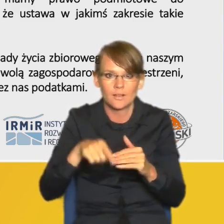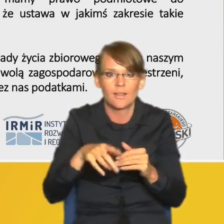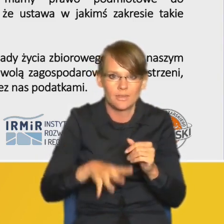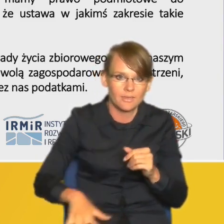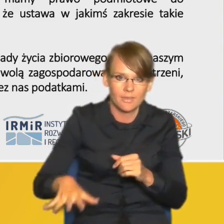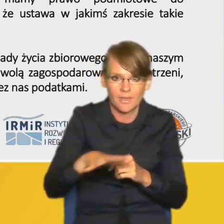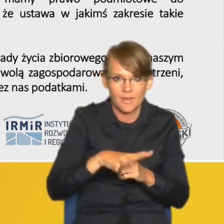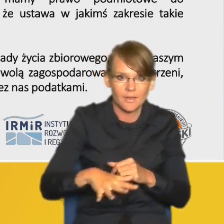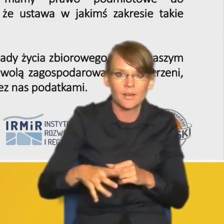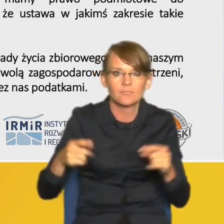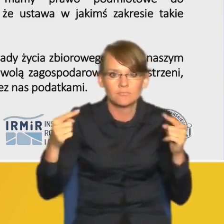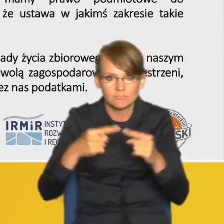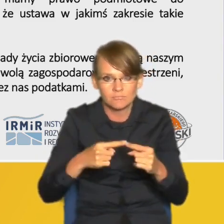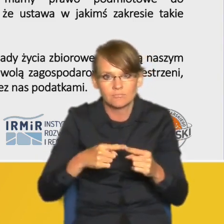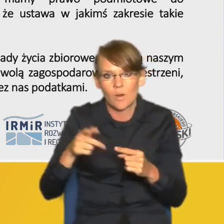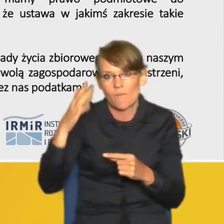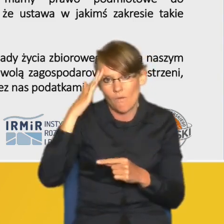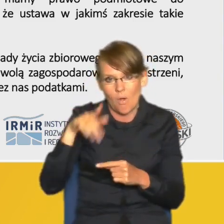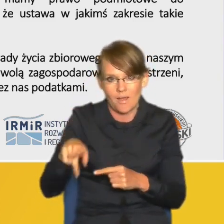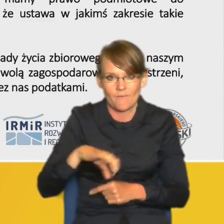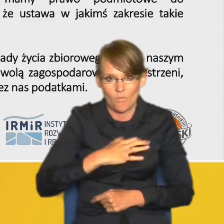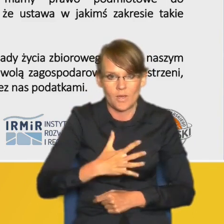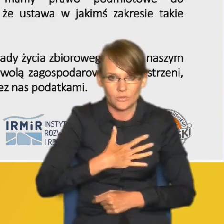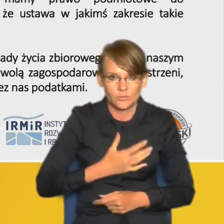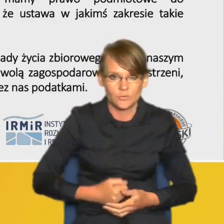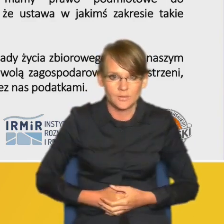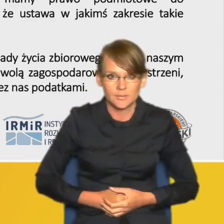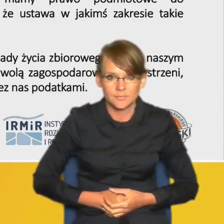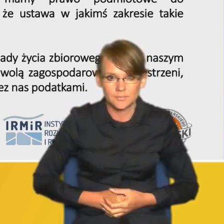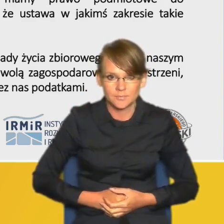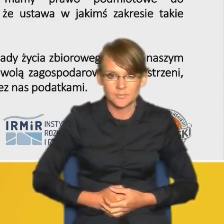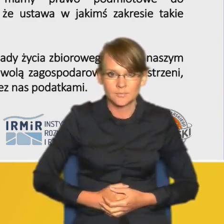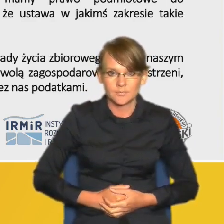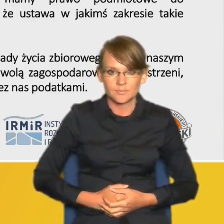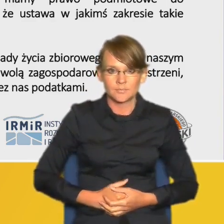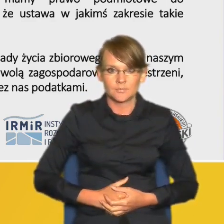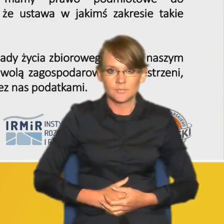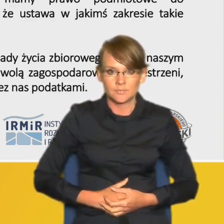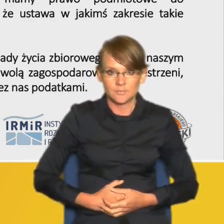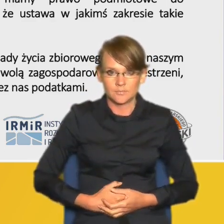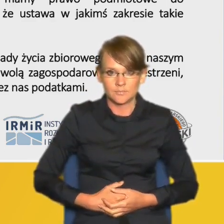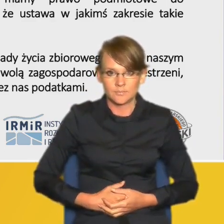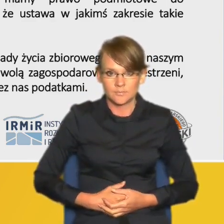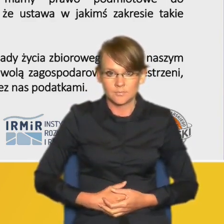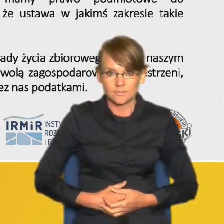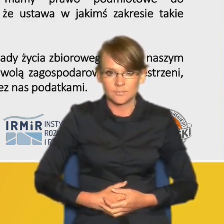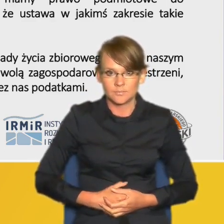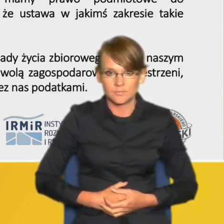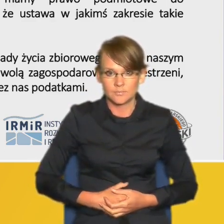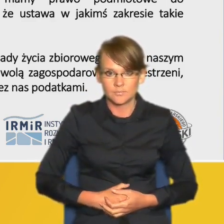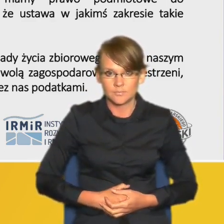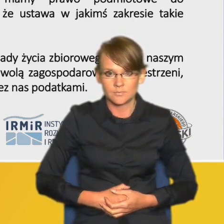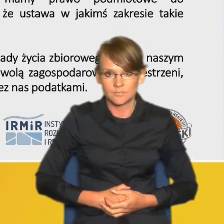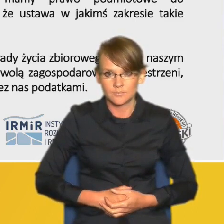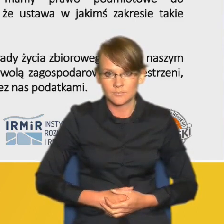terenu zgodnie z wolą właściciela a tej symetrycznie niejako temu symetrycznie niejako przekonaniu